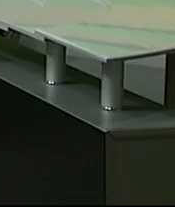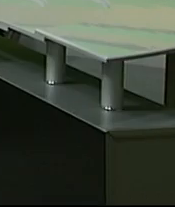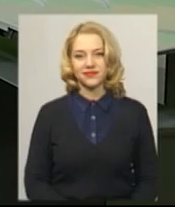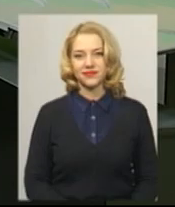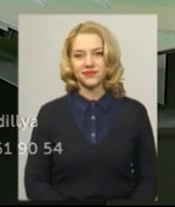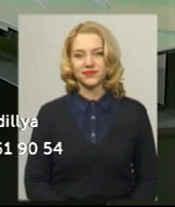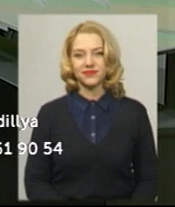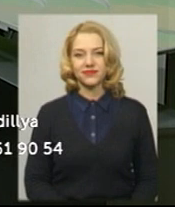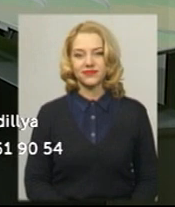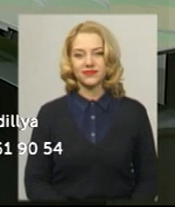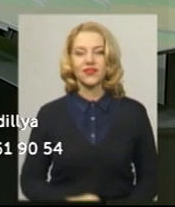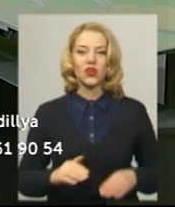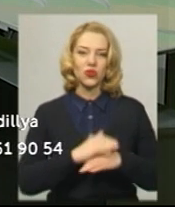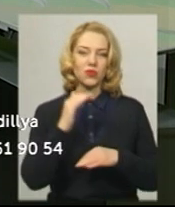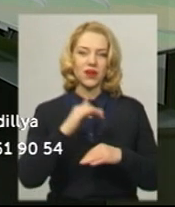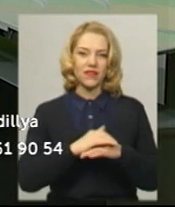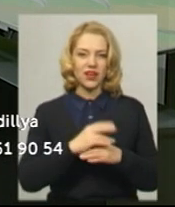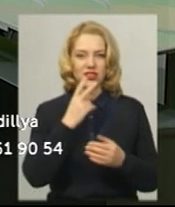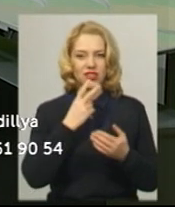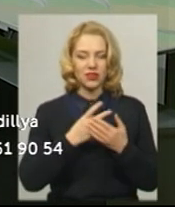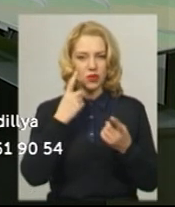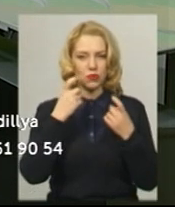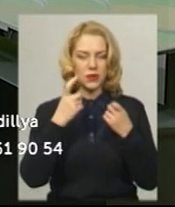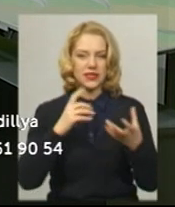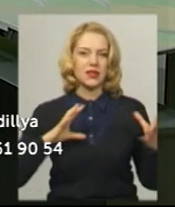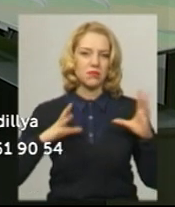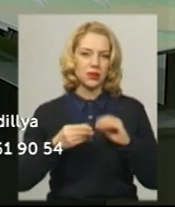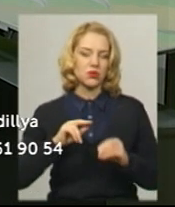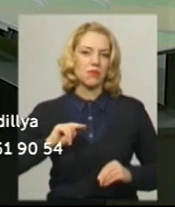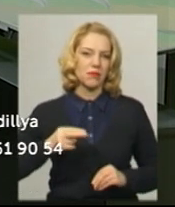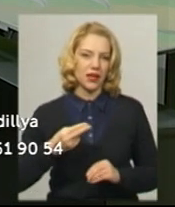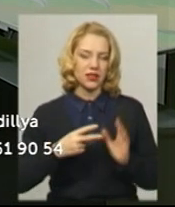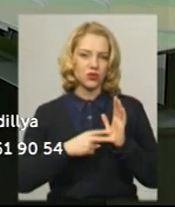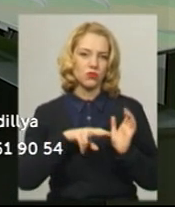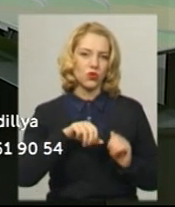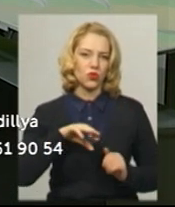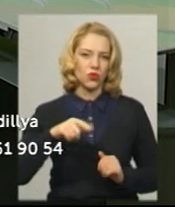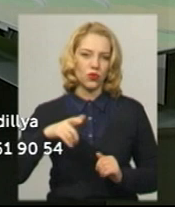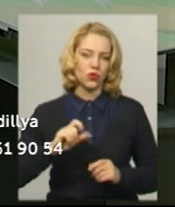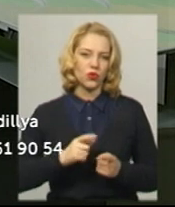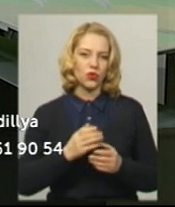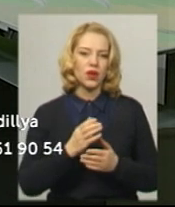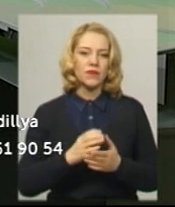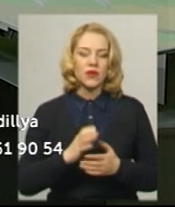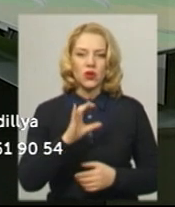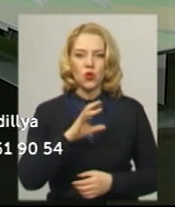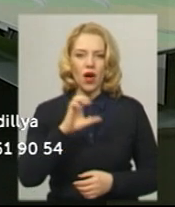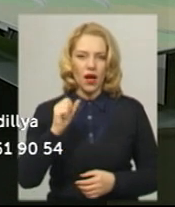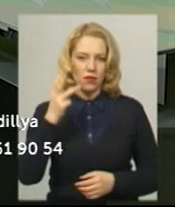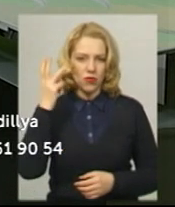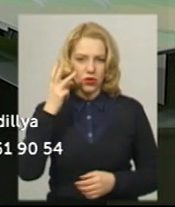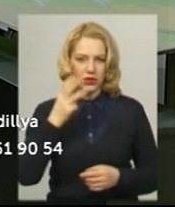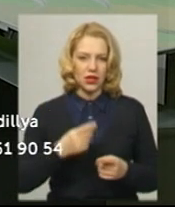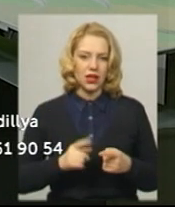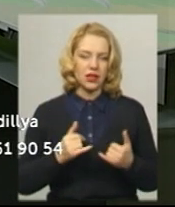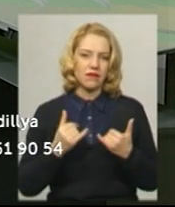Музика Добрий вечір! В ефірі з інформаційним підсумком п'ятниці 7 лютого служба новин Суспільного мовника ЄОПОДІЛЯ. Для